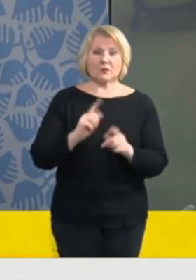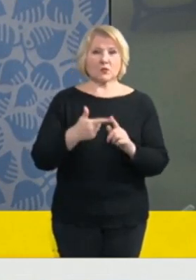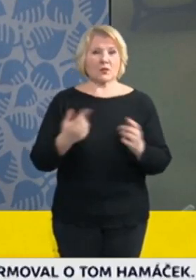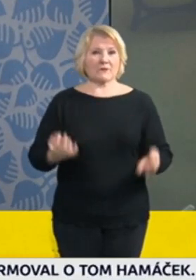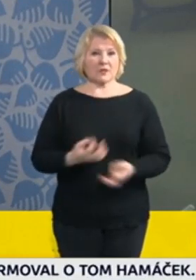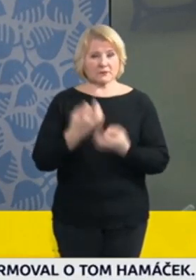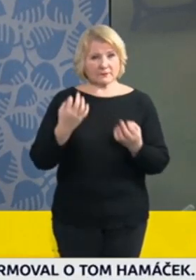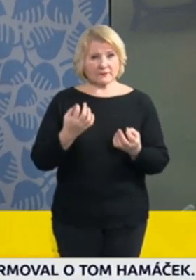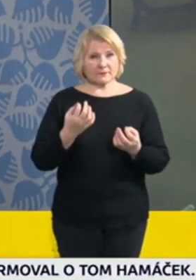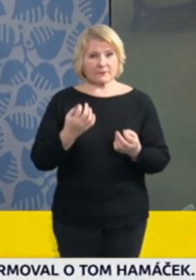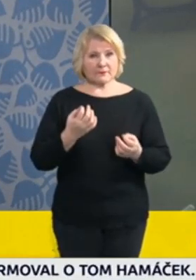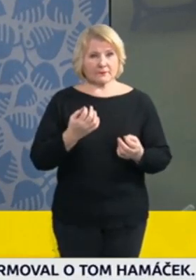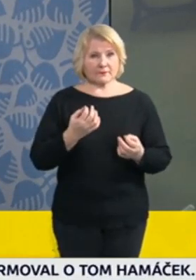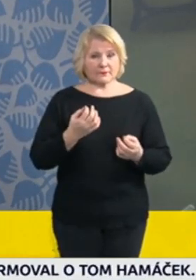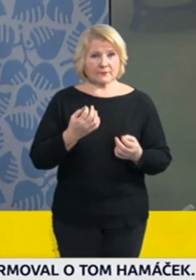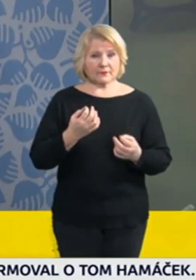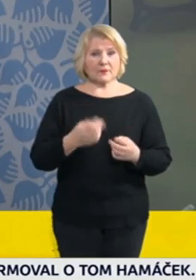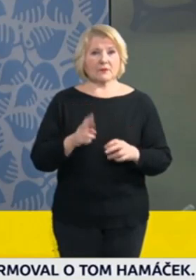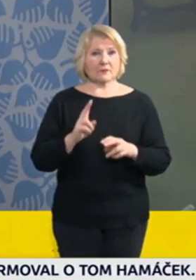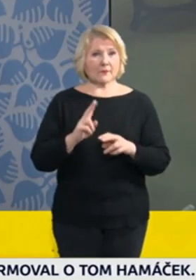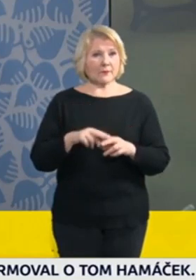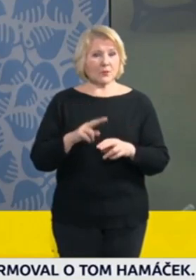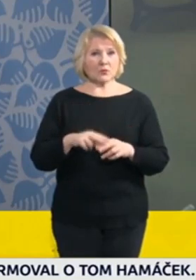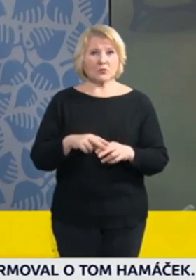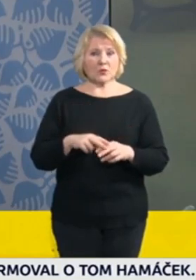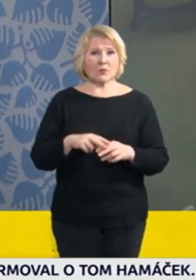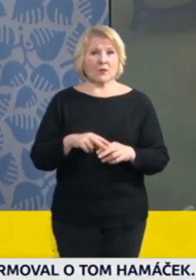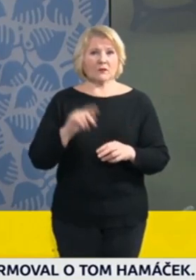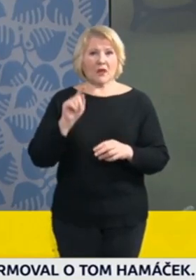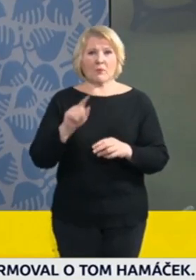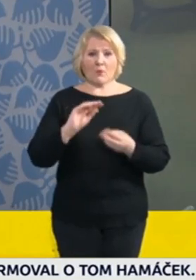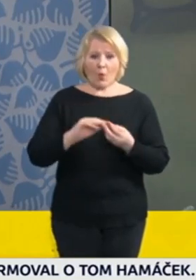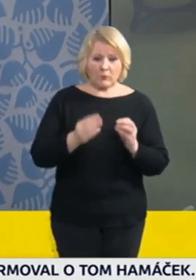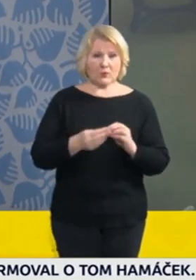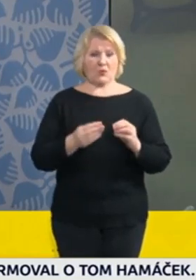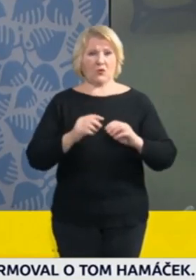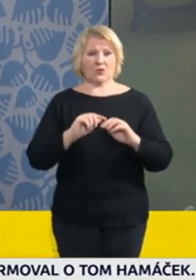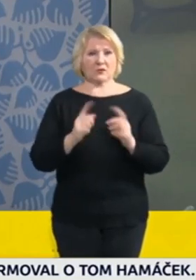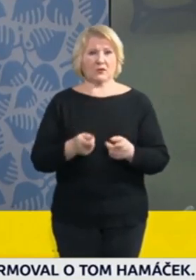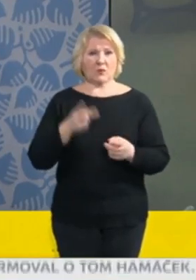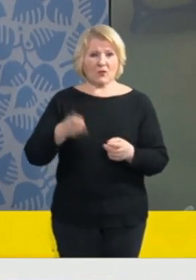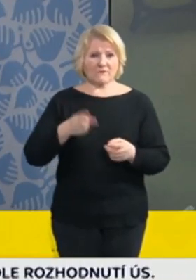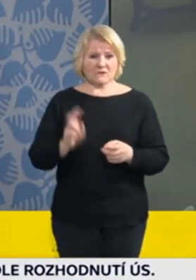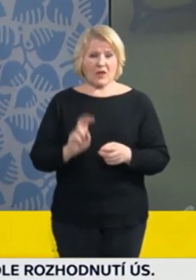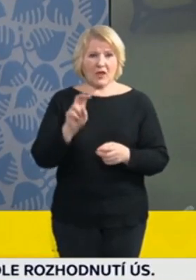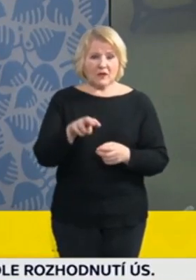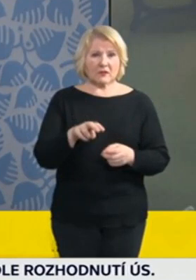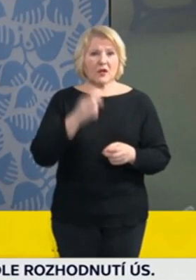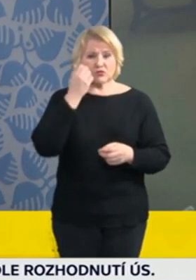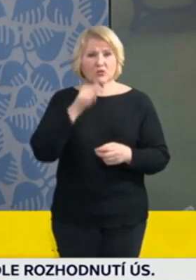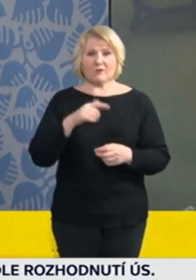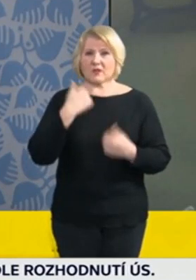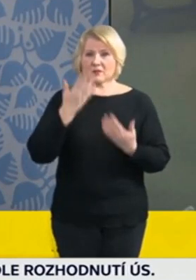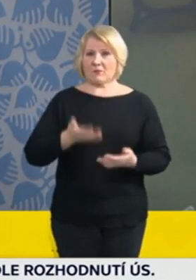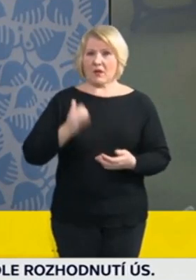jak k tomu budou tedy pak přistupovat třeba lidé v obchodech nebo průvoči ve vlacích, když tam nastoupí člověk, který tedy nebude mít tu